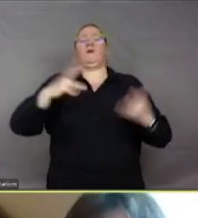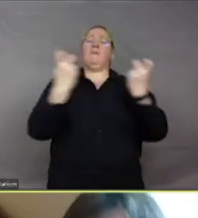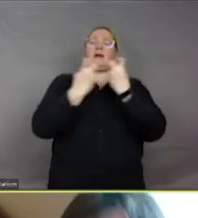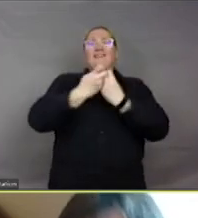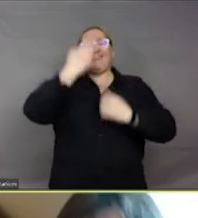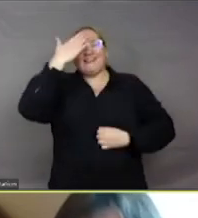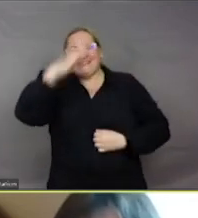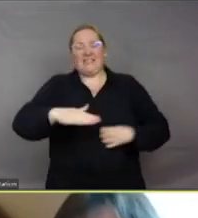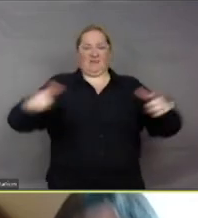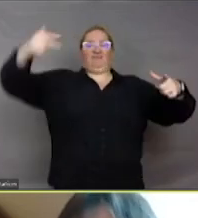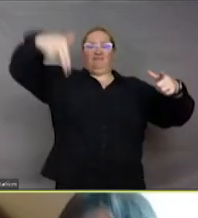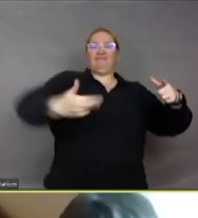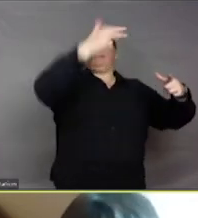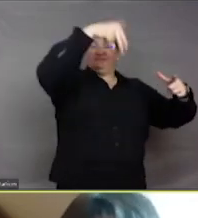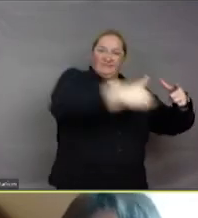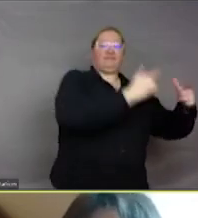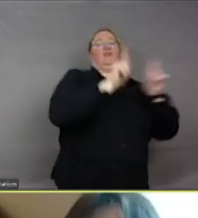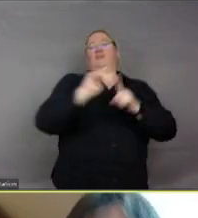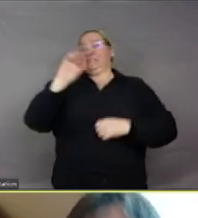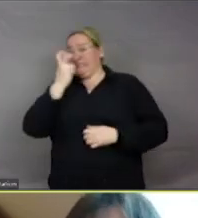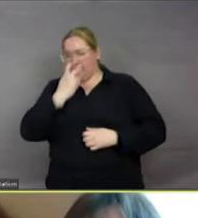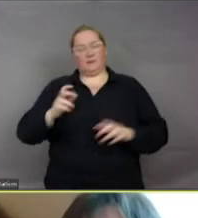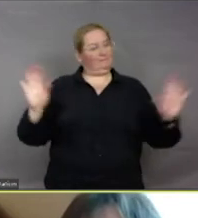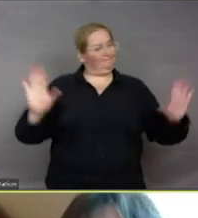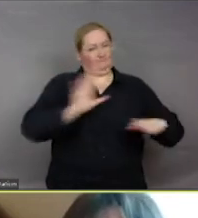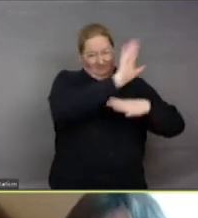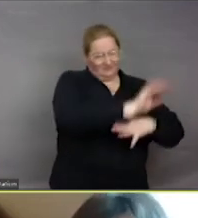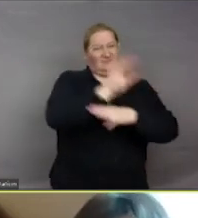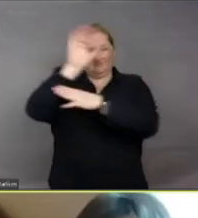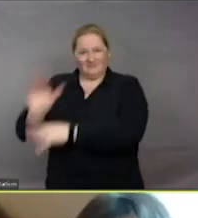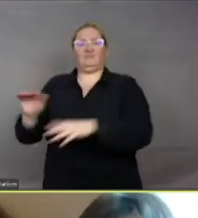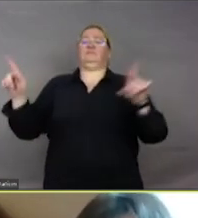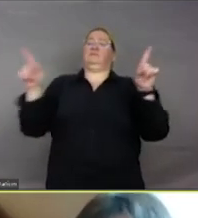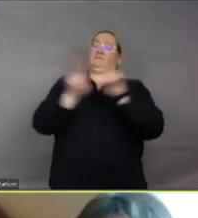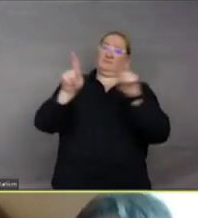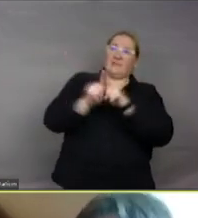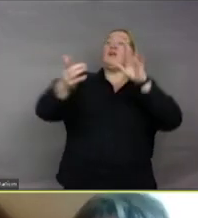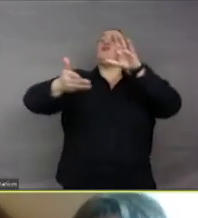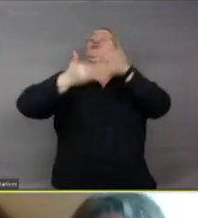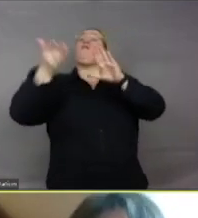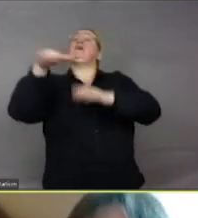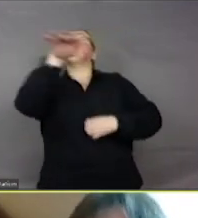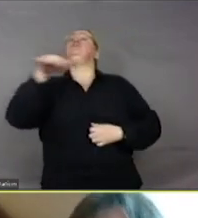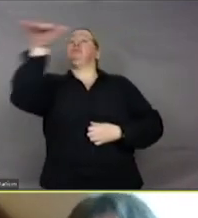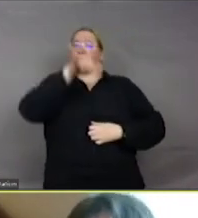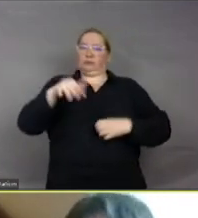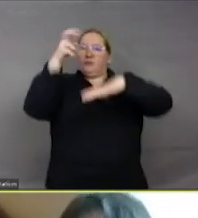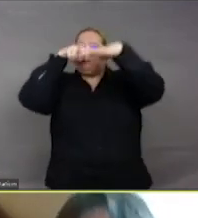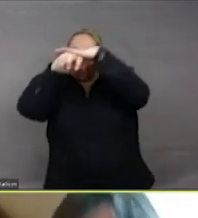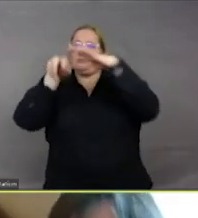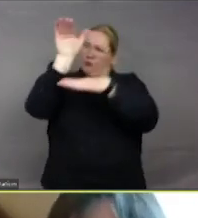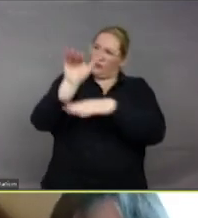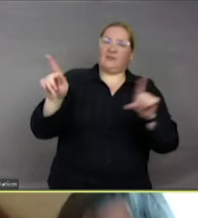cirques par exemple, pour mieux protéger les habitats des animaux sauvages, pour interdire les